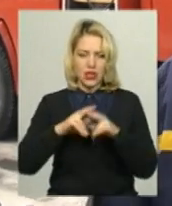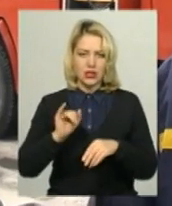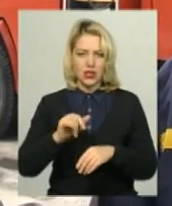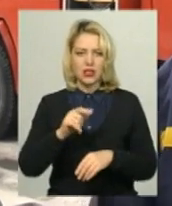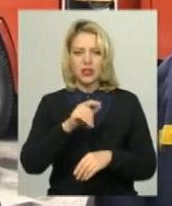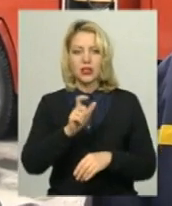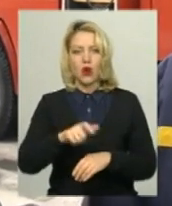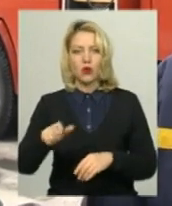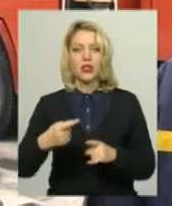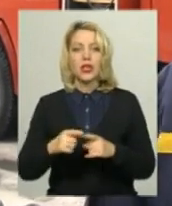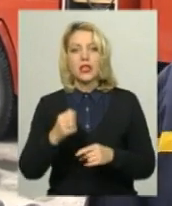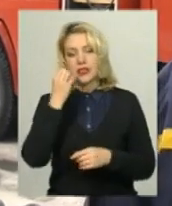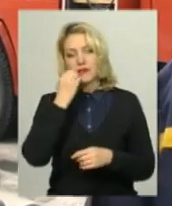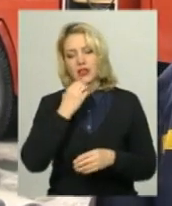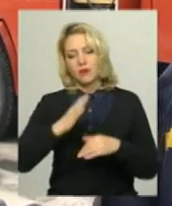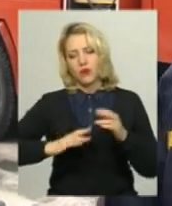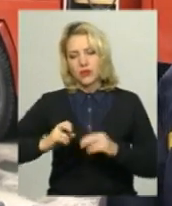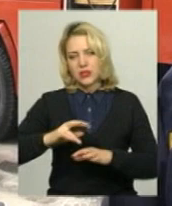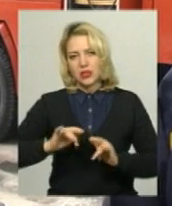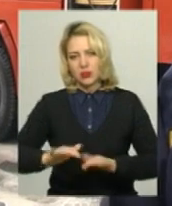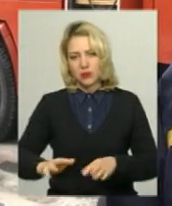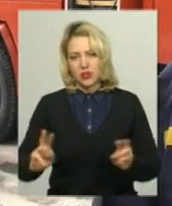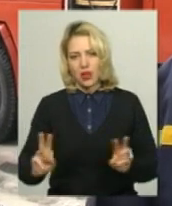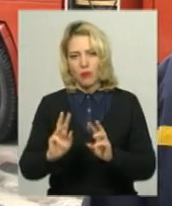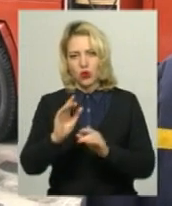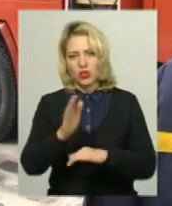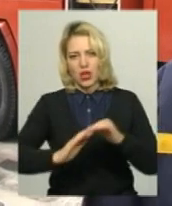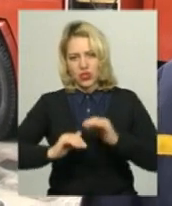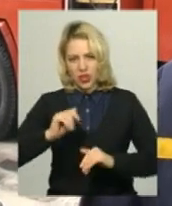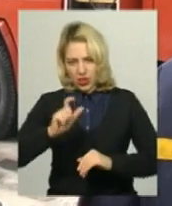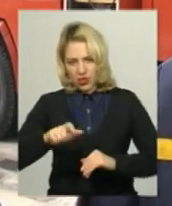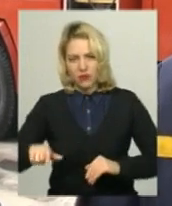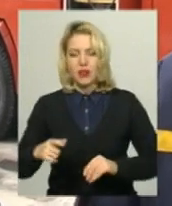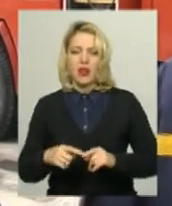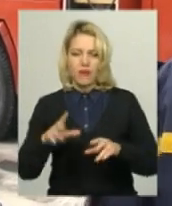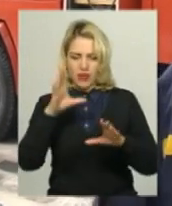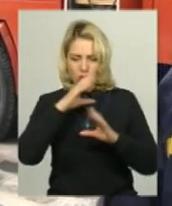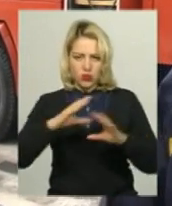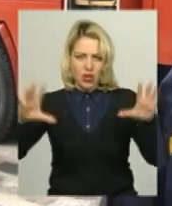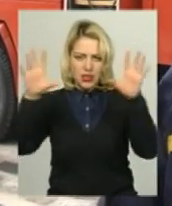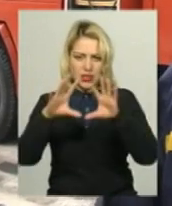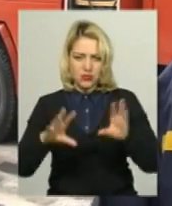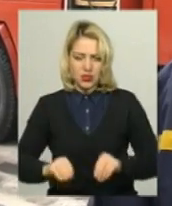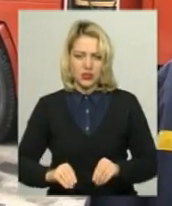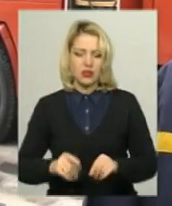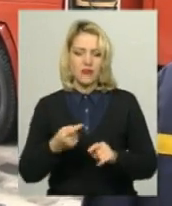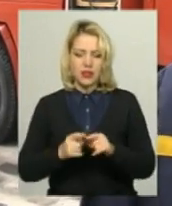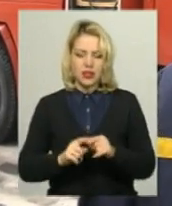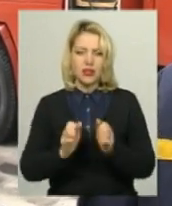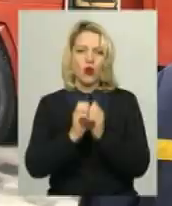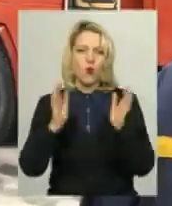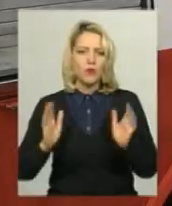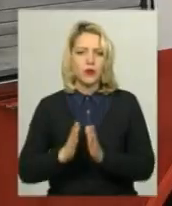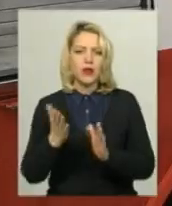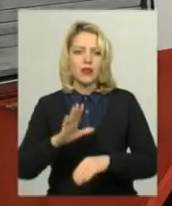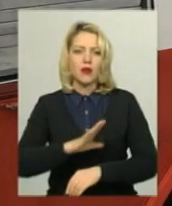Завдяки вмілим та професійним діям особового складу пожежу вдалося ліквідувати в тих об'ємах, яких вона набула, до прибуття на місце